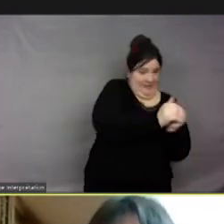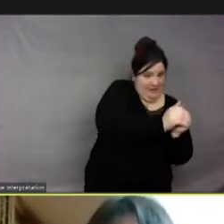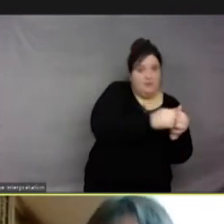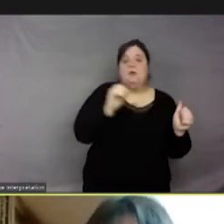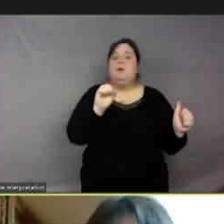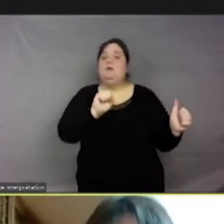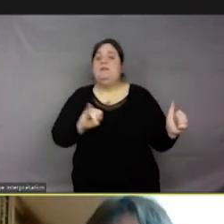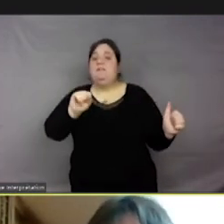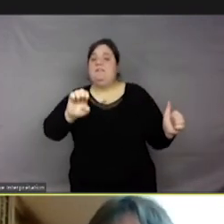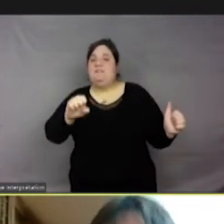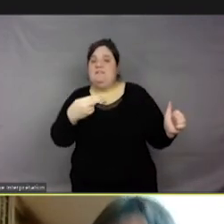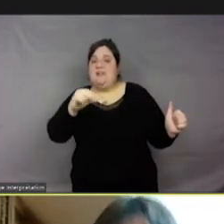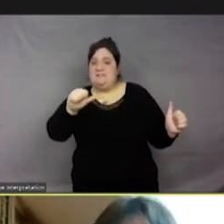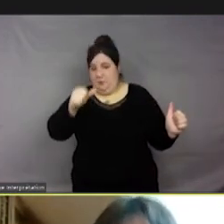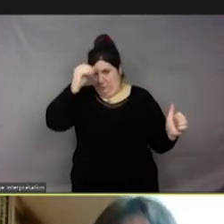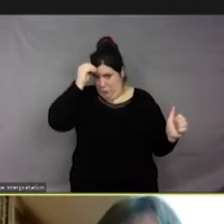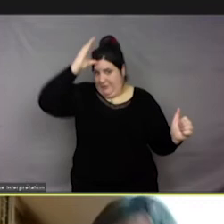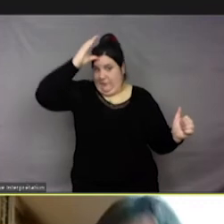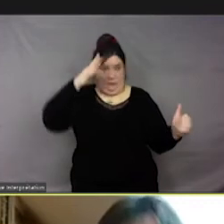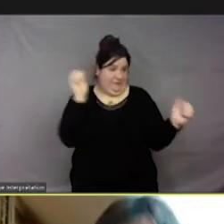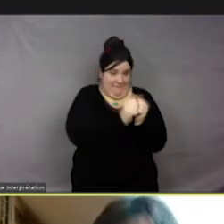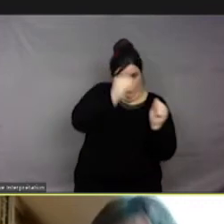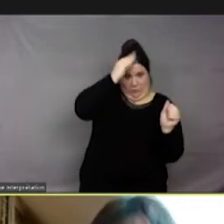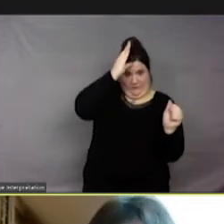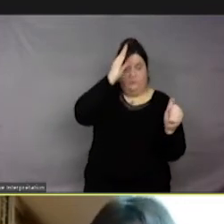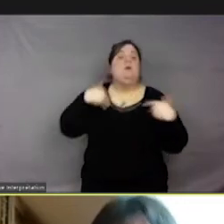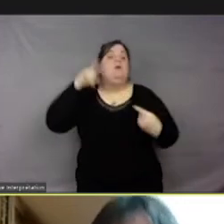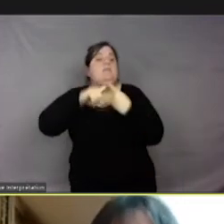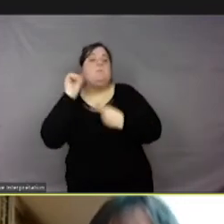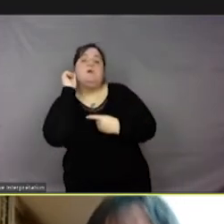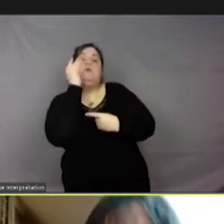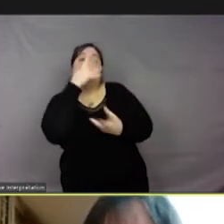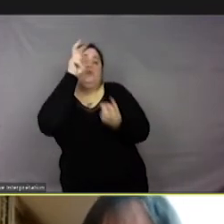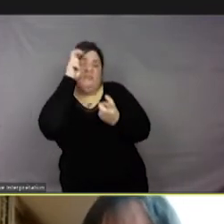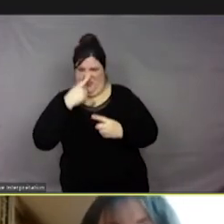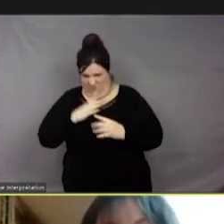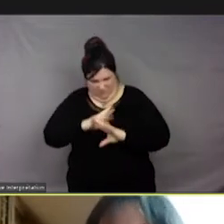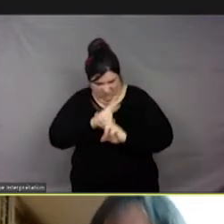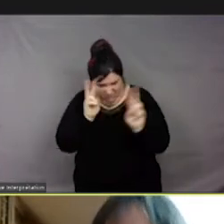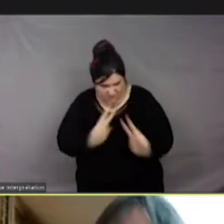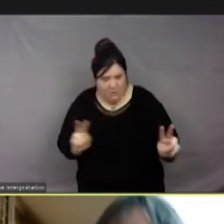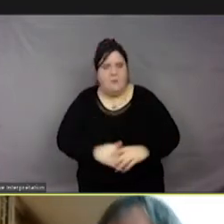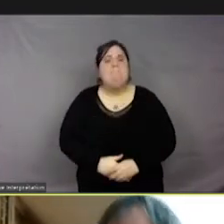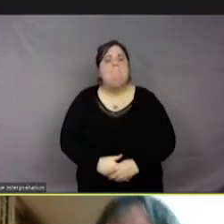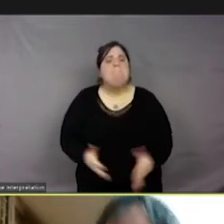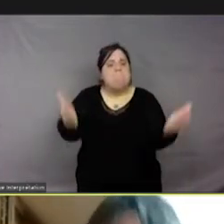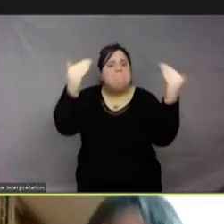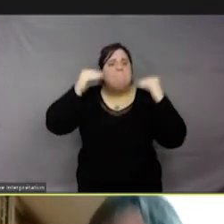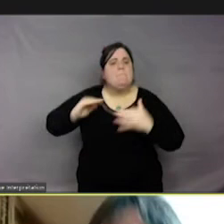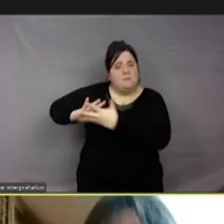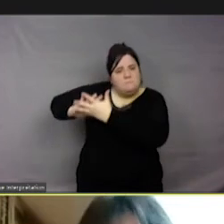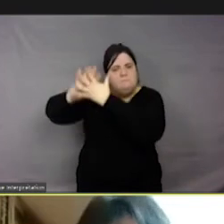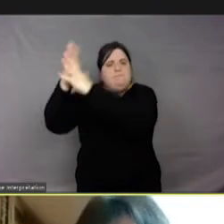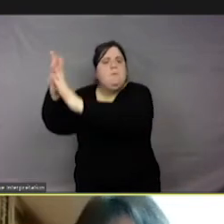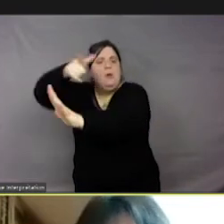donc « avec la connaissance ». Donc, on est vraiment loin de la sensibilité, là, avec « conscience ». Le médio latin « conscienta »